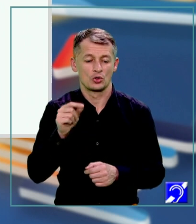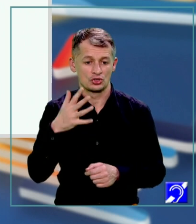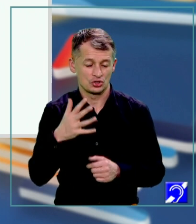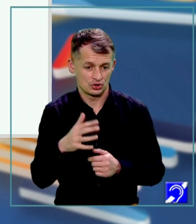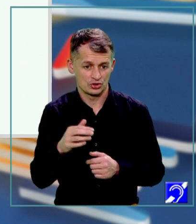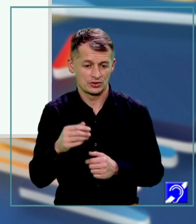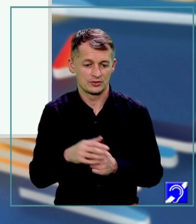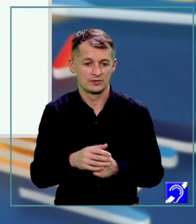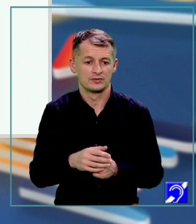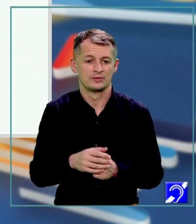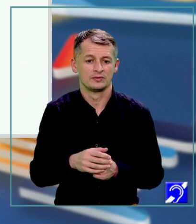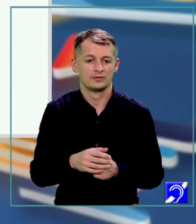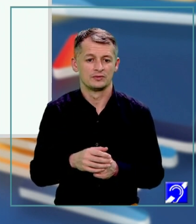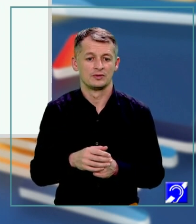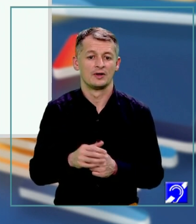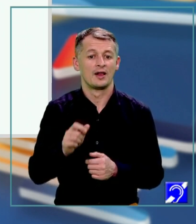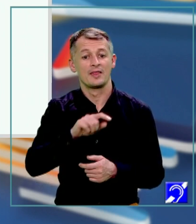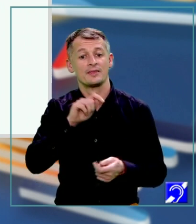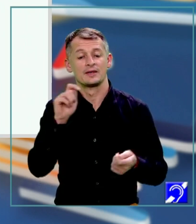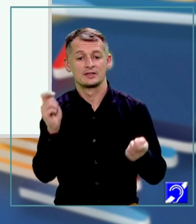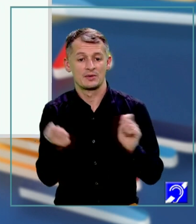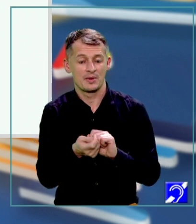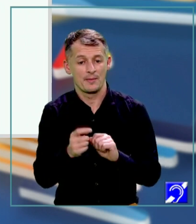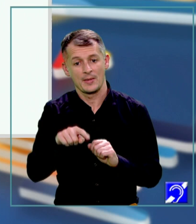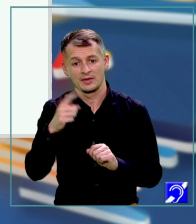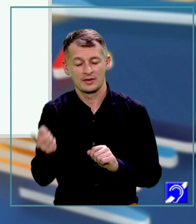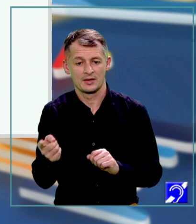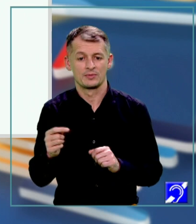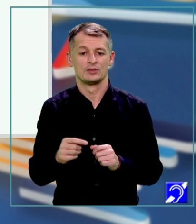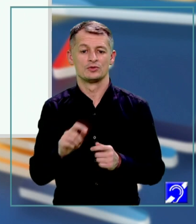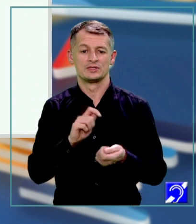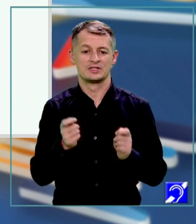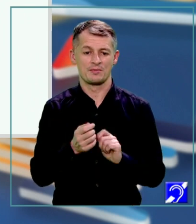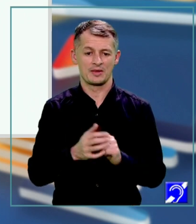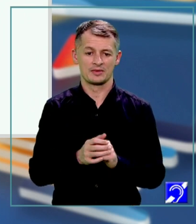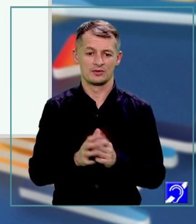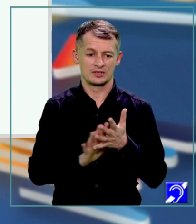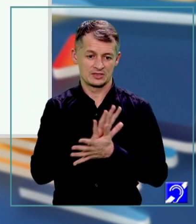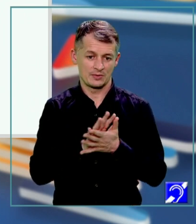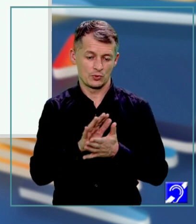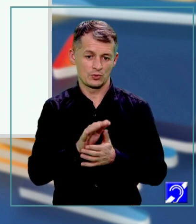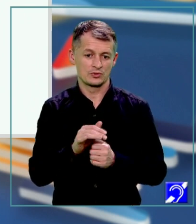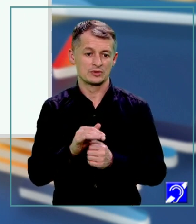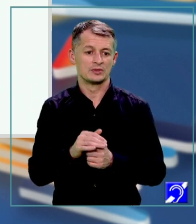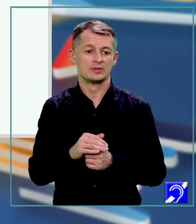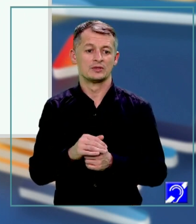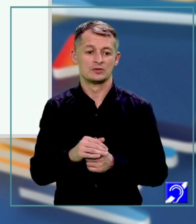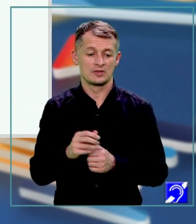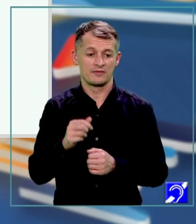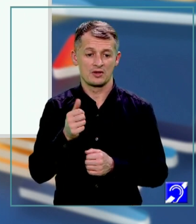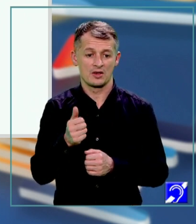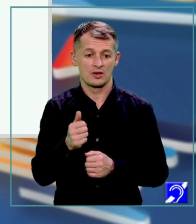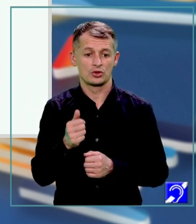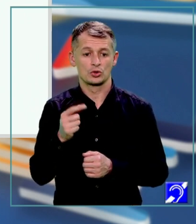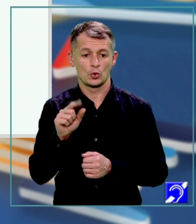trecem pe 1 pe 2 în partea dreaptă cu semn schimbat și obținem că A pătrat plus B pătrat egal 25